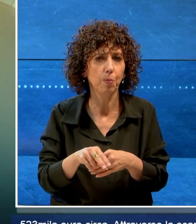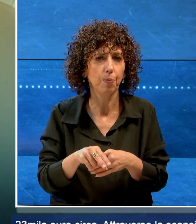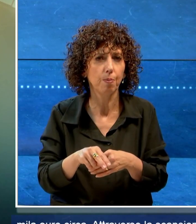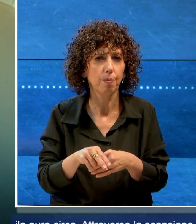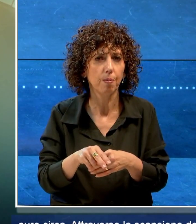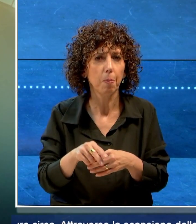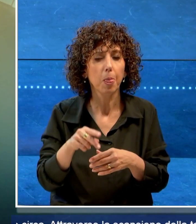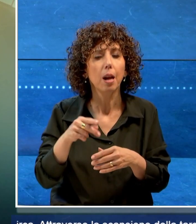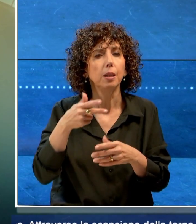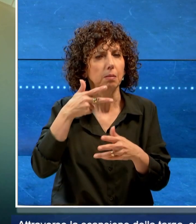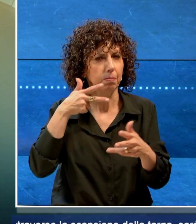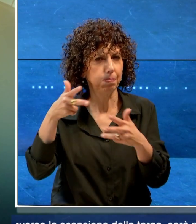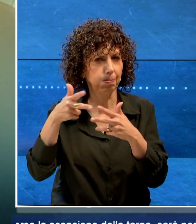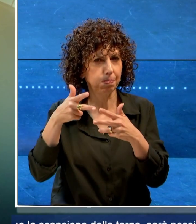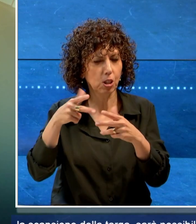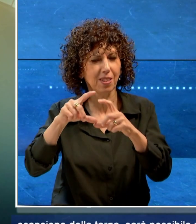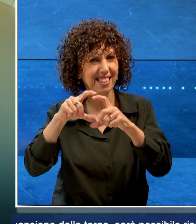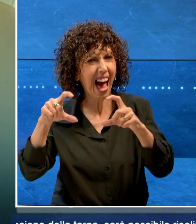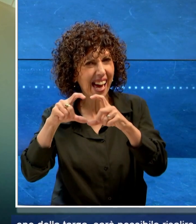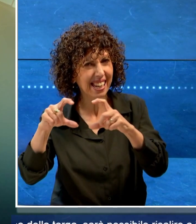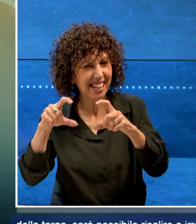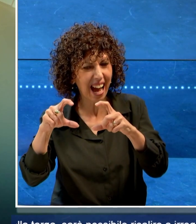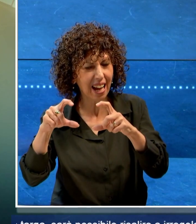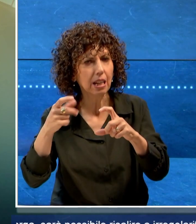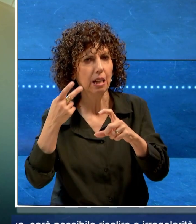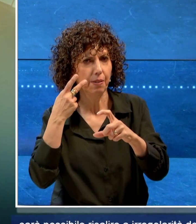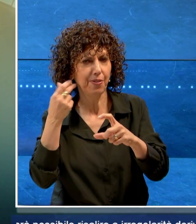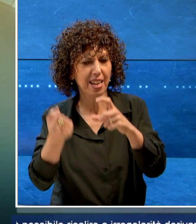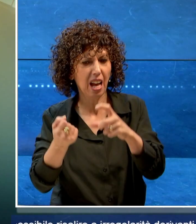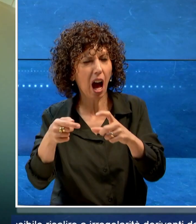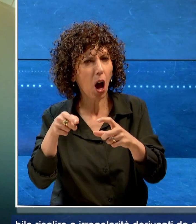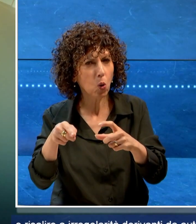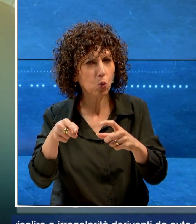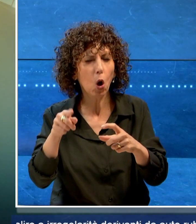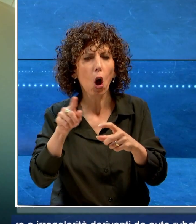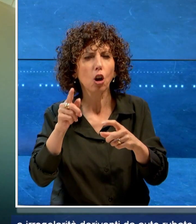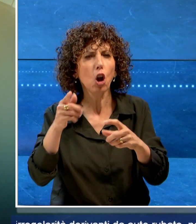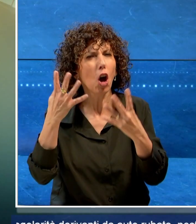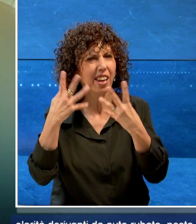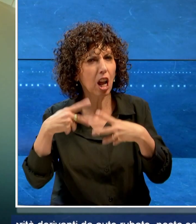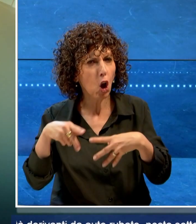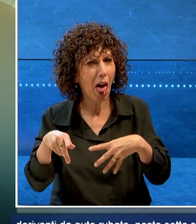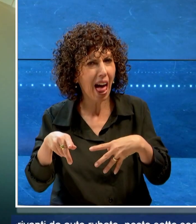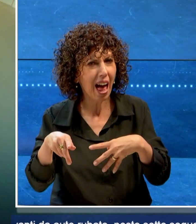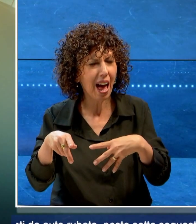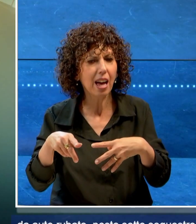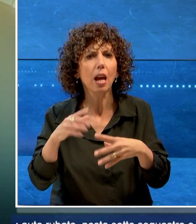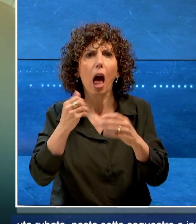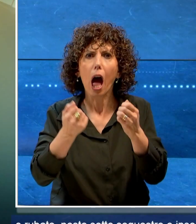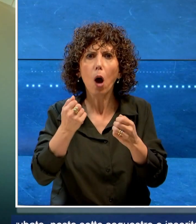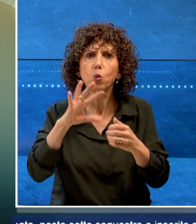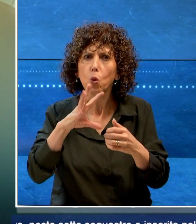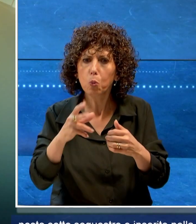Attraverso la scansione della targa sarà possibile risalire a irregolarità derivanti da autorubate